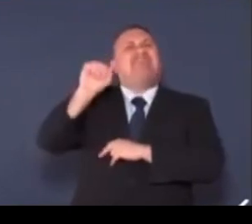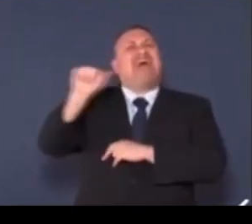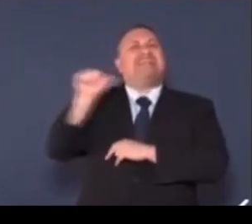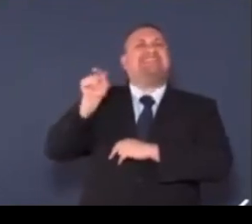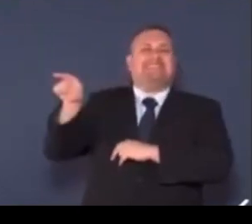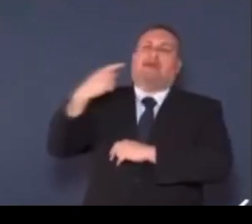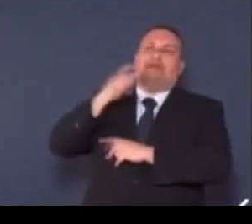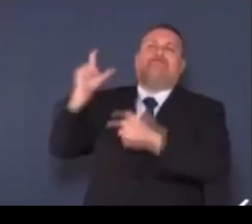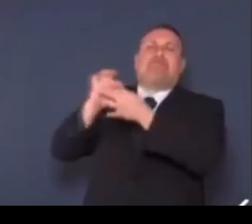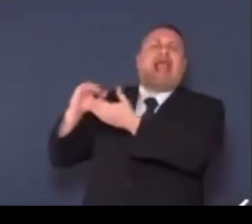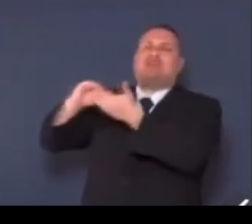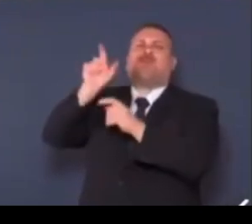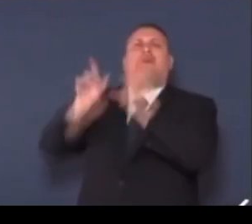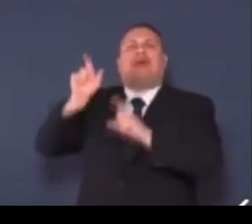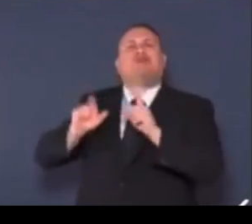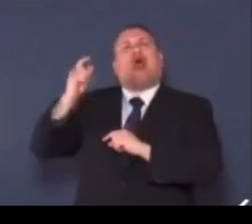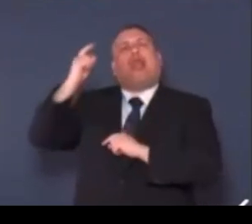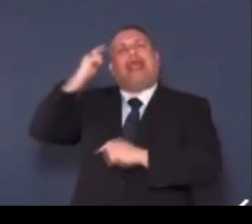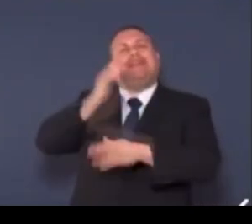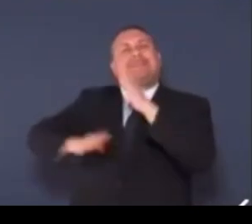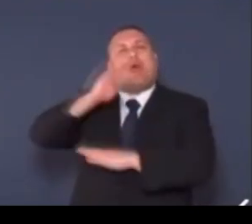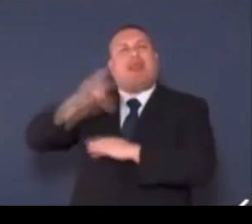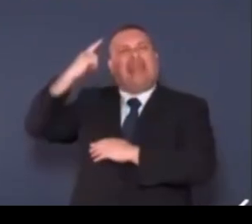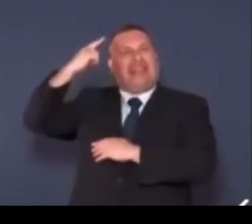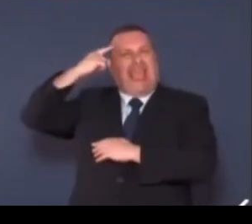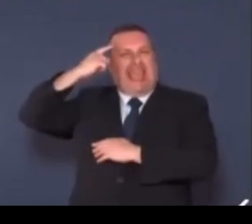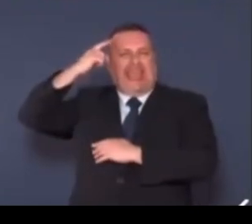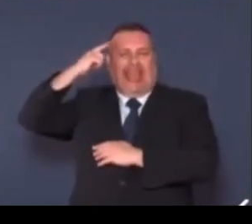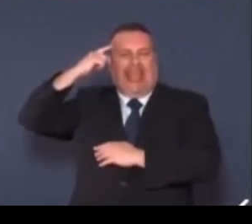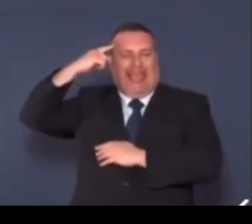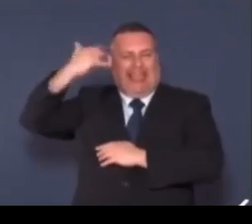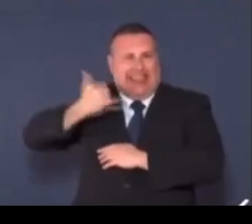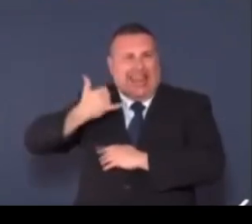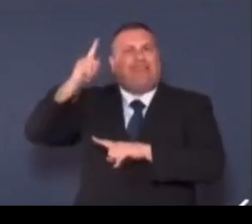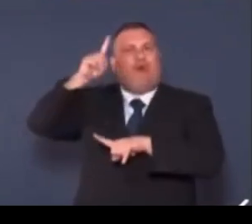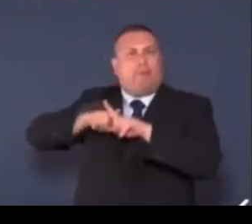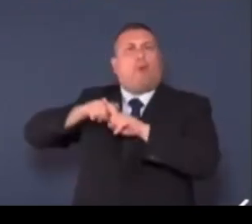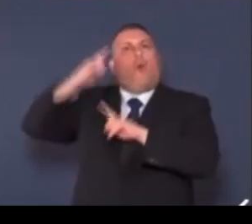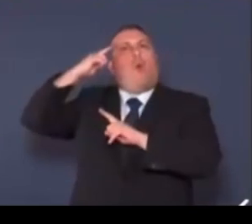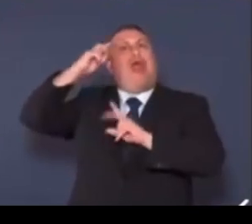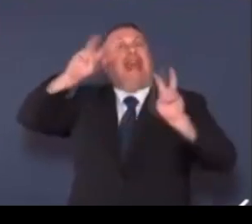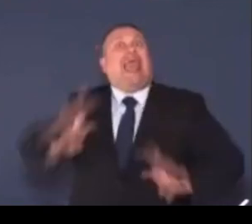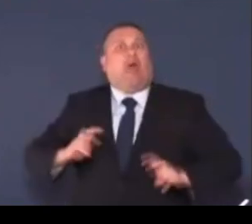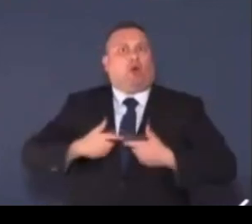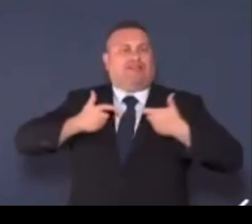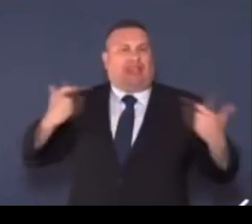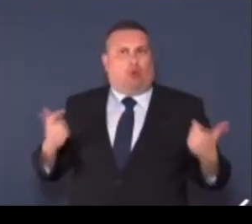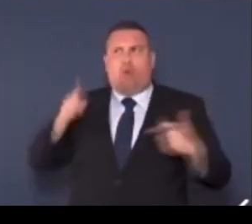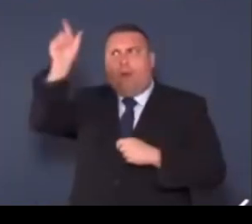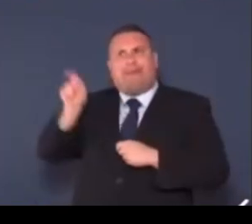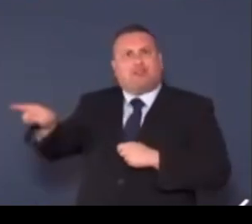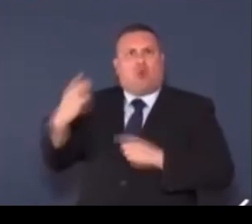disabilità intellettiva e disturbi del neurosviluppo. Ha un sacco di motti, ma il suo